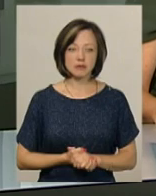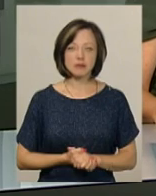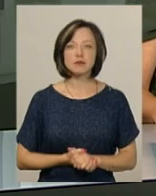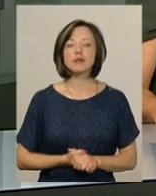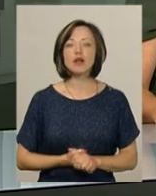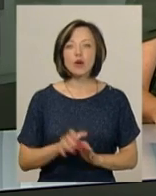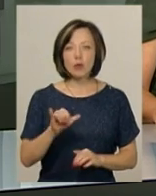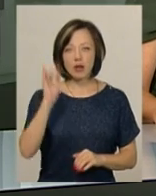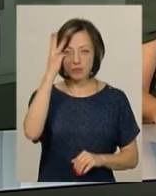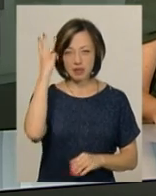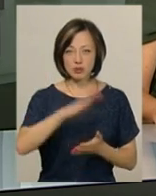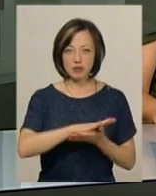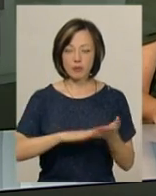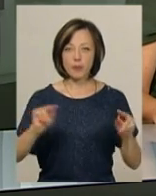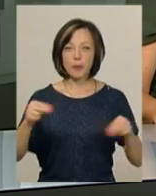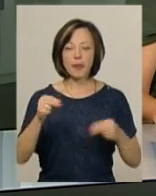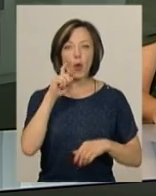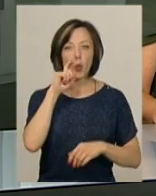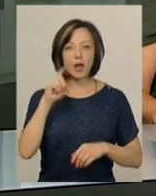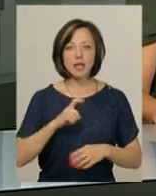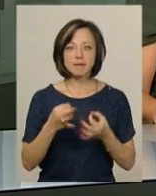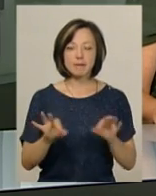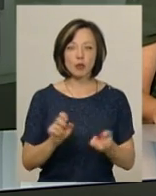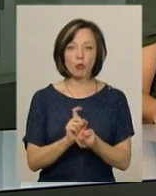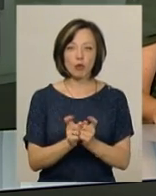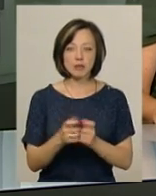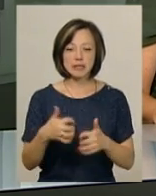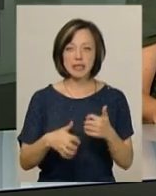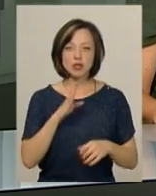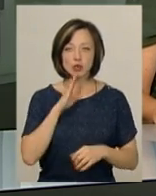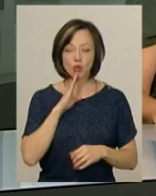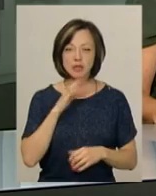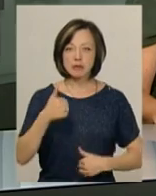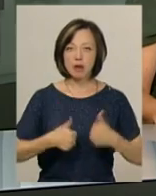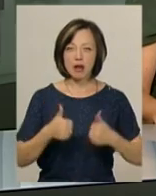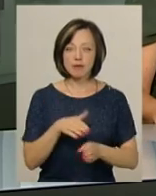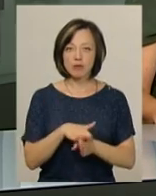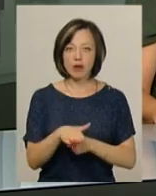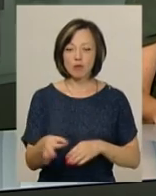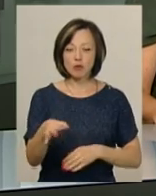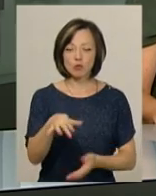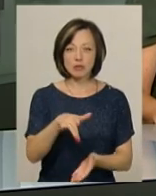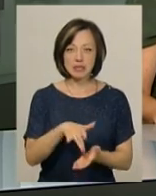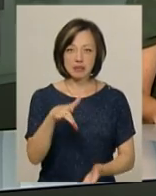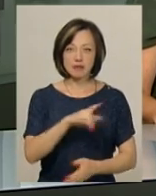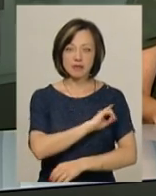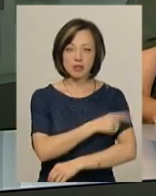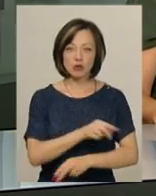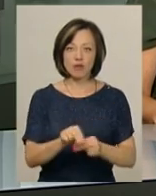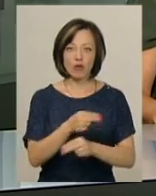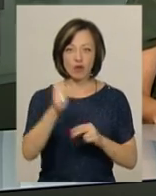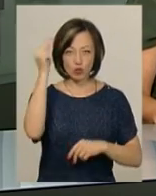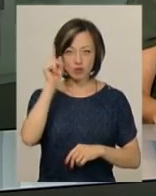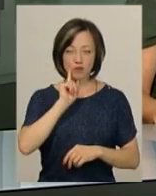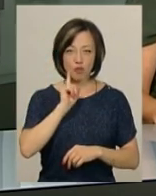У Хмельницькому триває Чемпіонат України з вільної боротьби серед жінок. Змагання відбувається в обласному центрі фізичного виховання